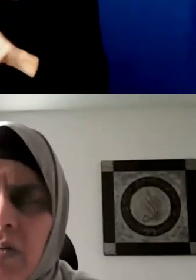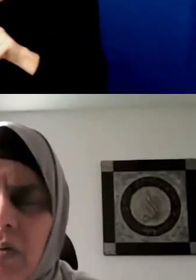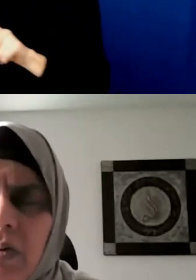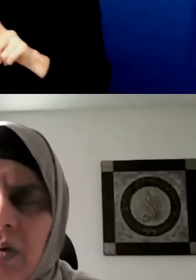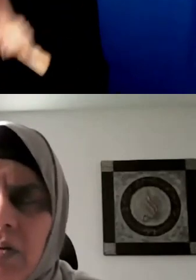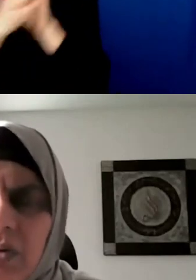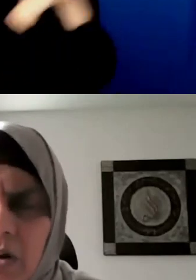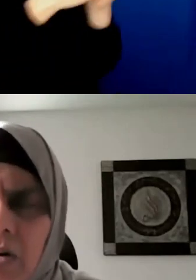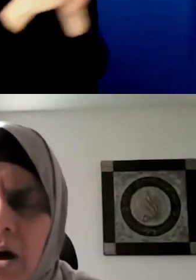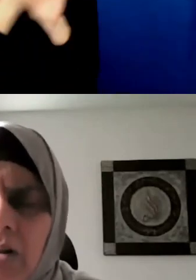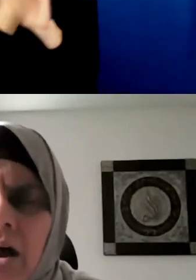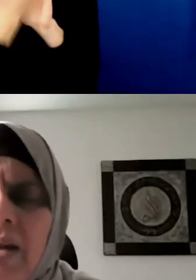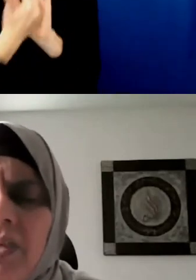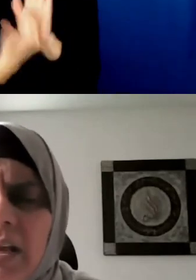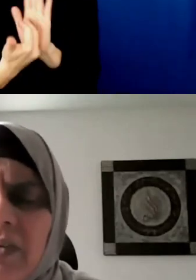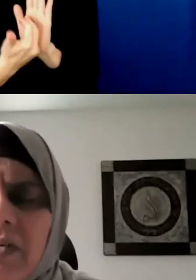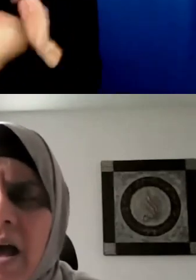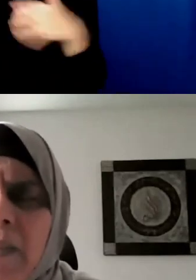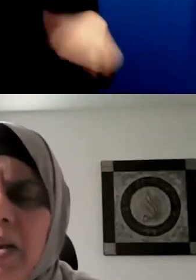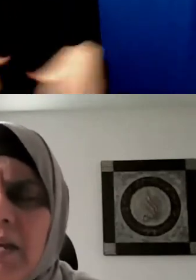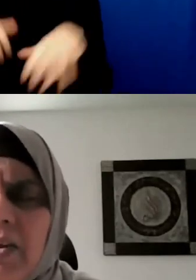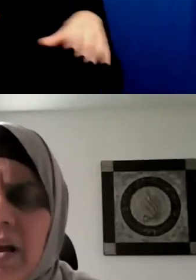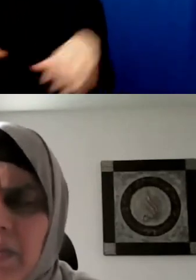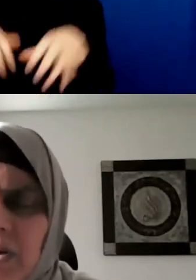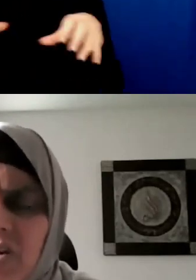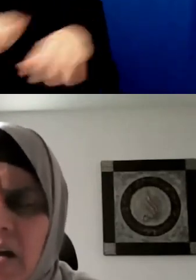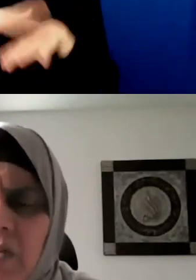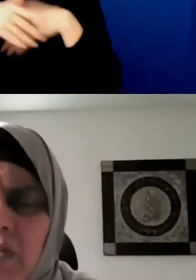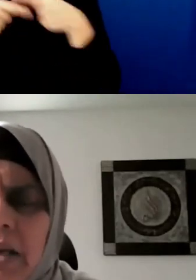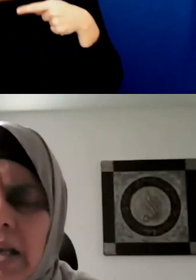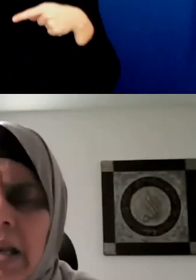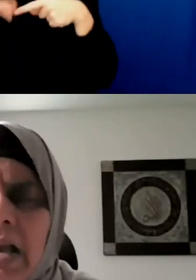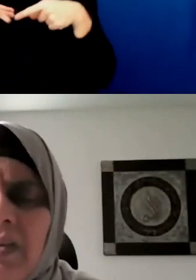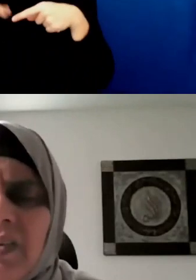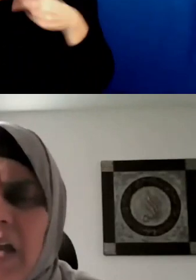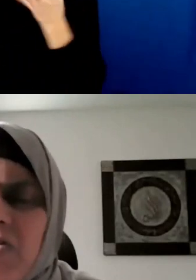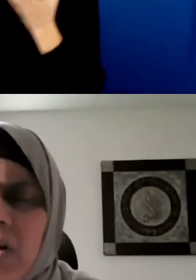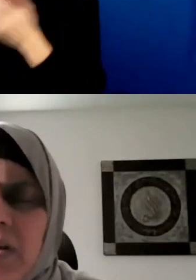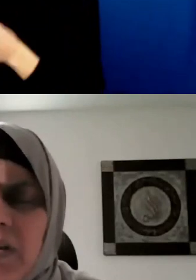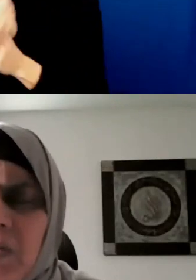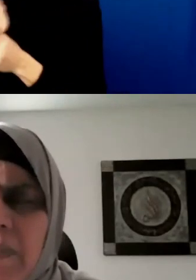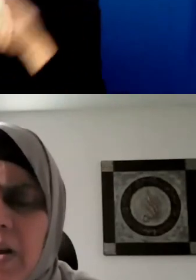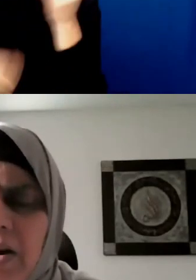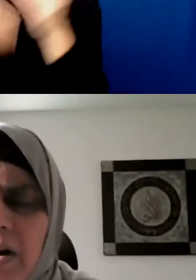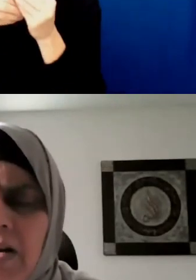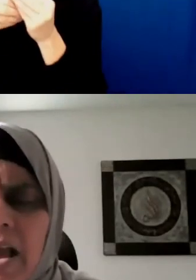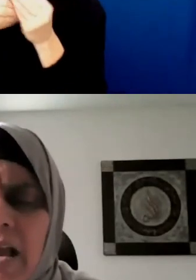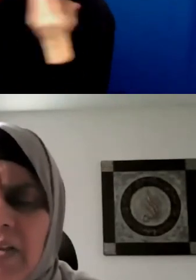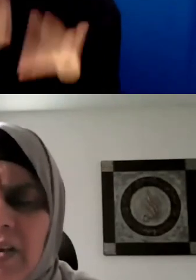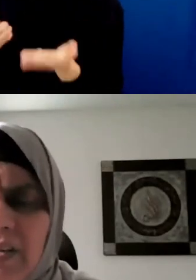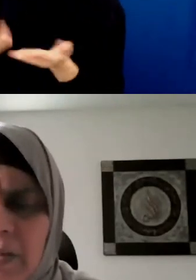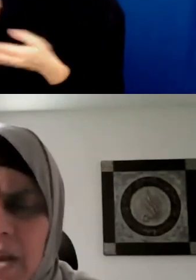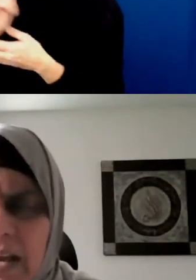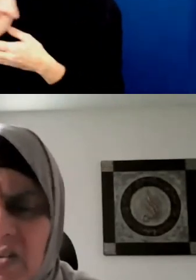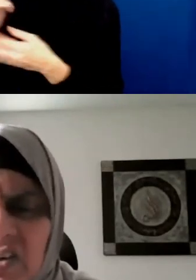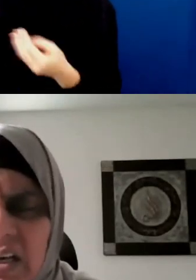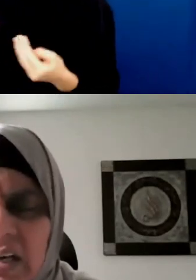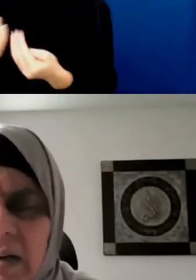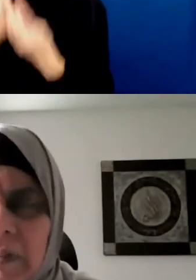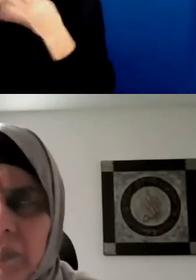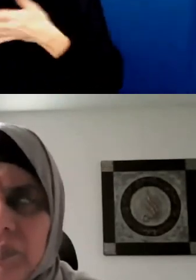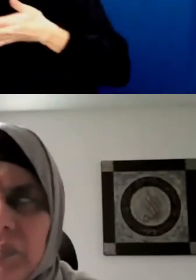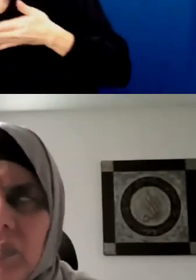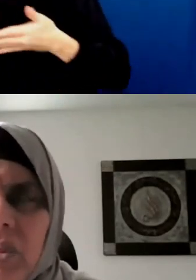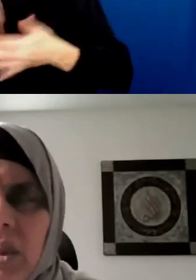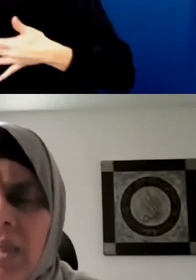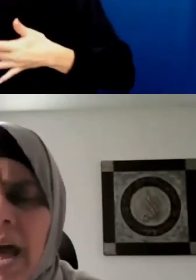Et nous avons travaillé énormément à ce sujet. Il y a plusieurs choses aujourd'hui, Michelle, qui vont se dérouler. Nous avons mis à